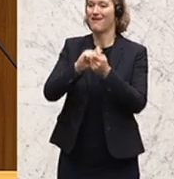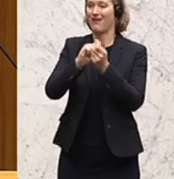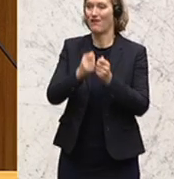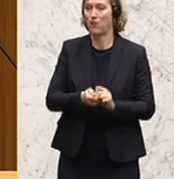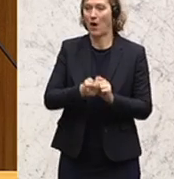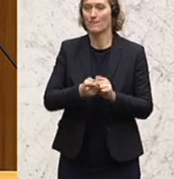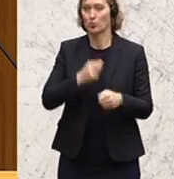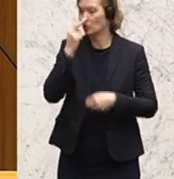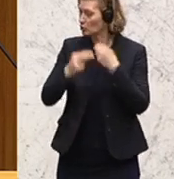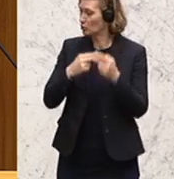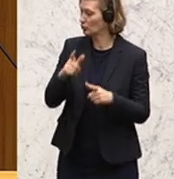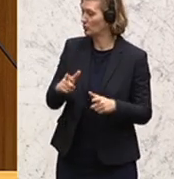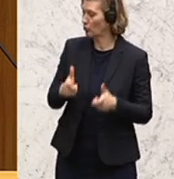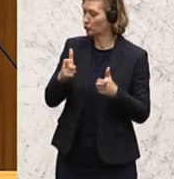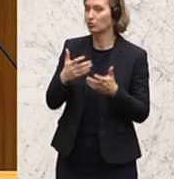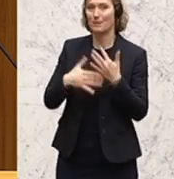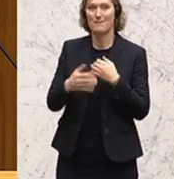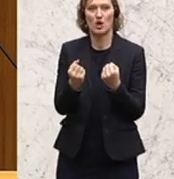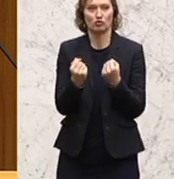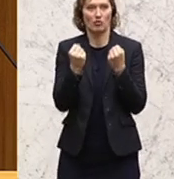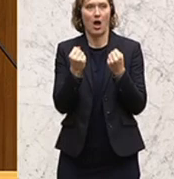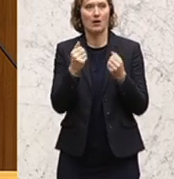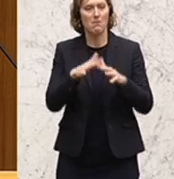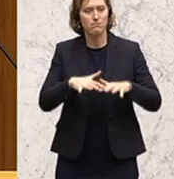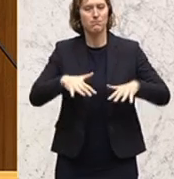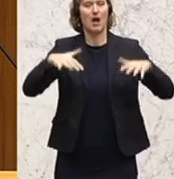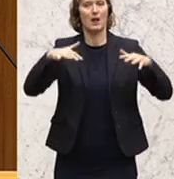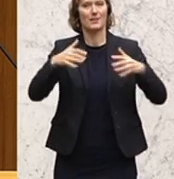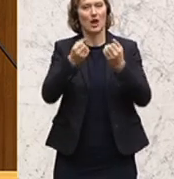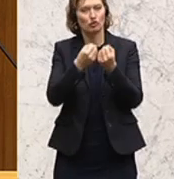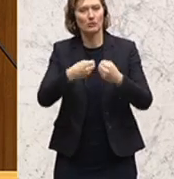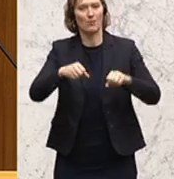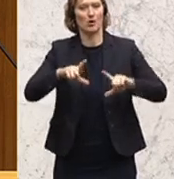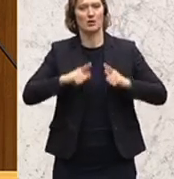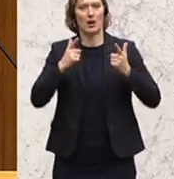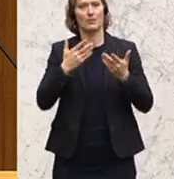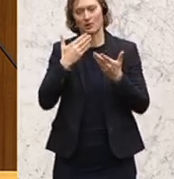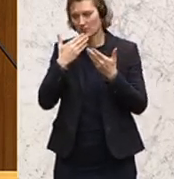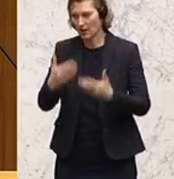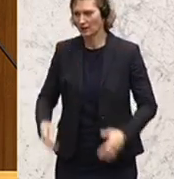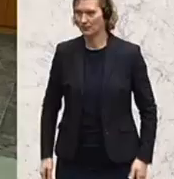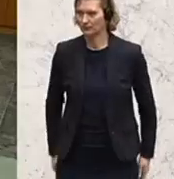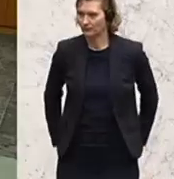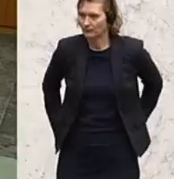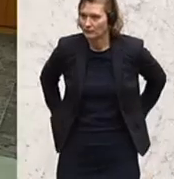Untersuchungsausschusses zur Stärkung unserer parlamentarischen Demokratie zu nutzen. Danke. Applaus